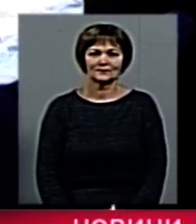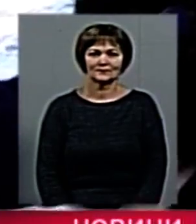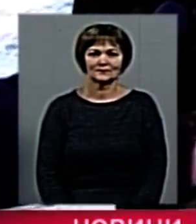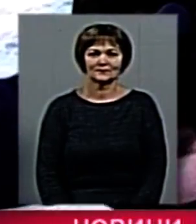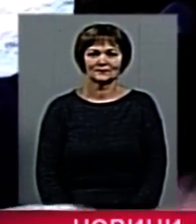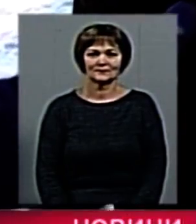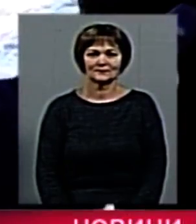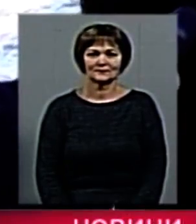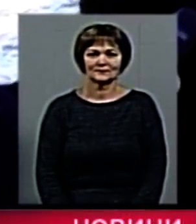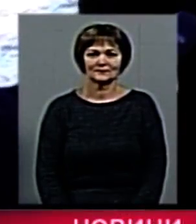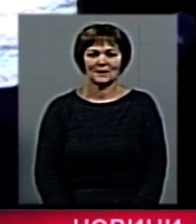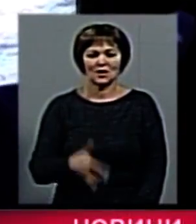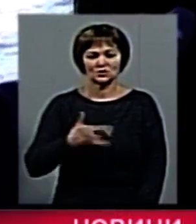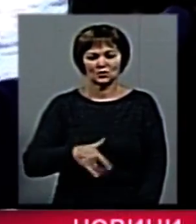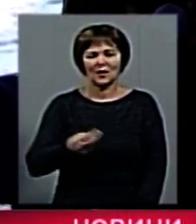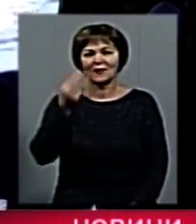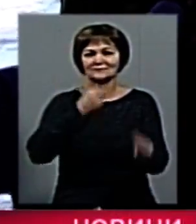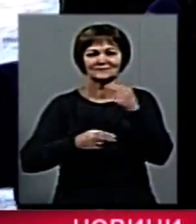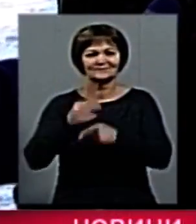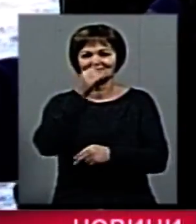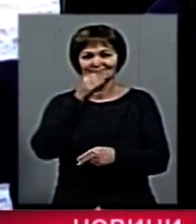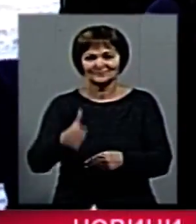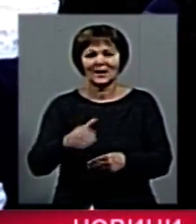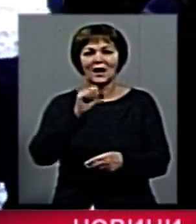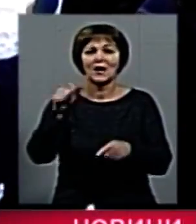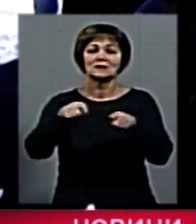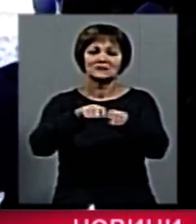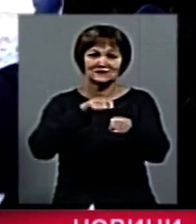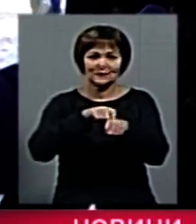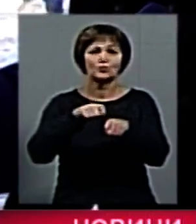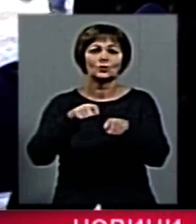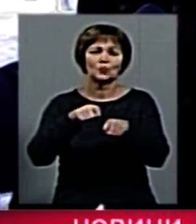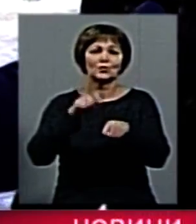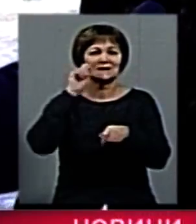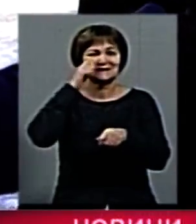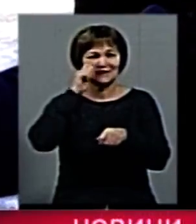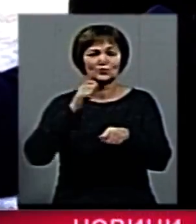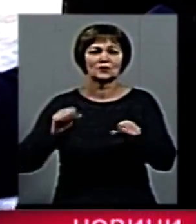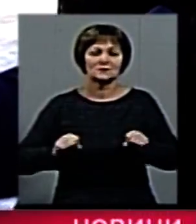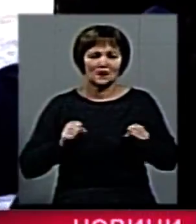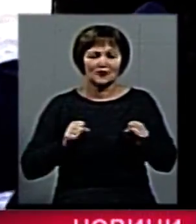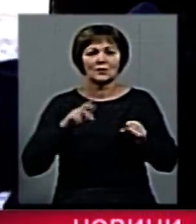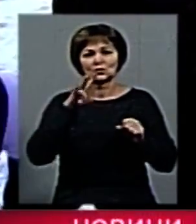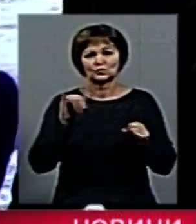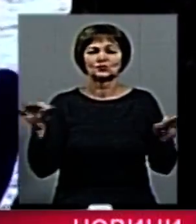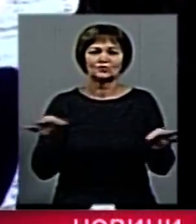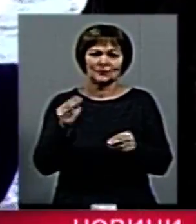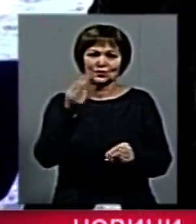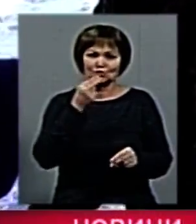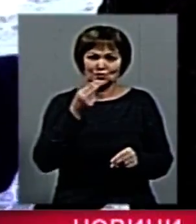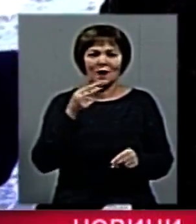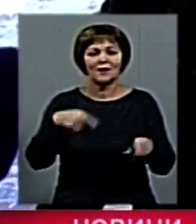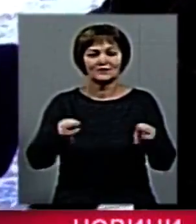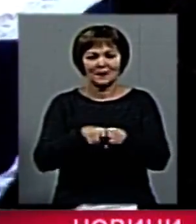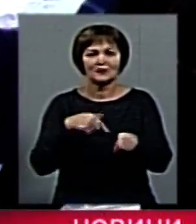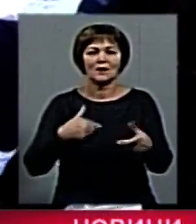Нюхаю, бо жолудок не дає їсти. А цибулю стара, хоч теж погано, стараюсь цибулю їсти. А так